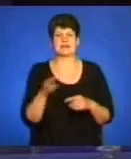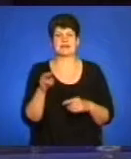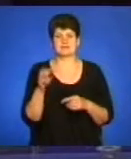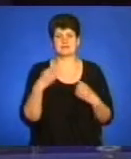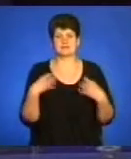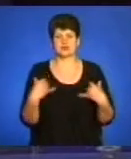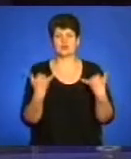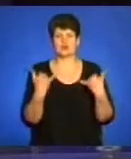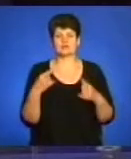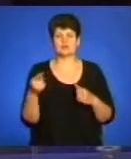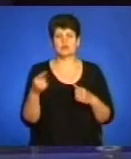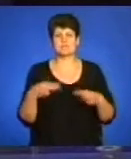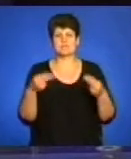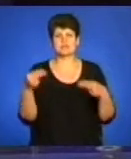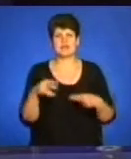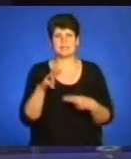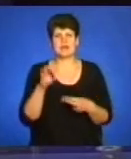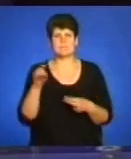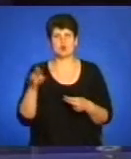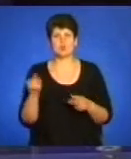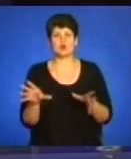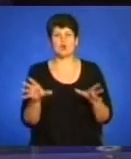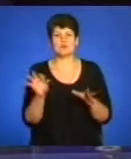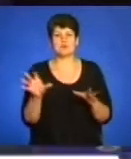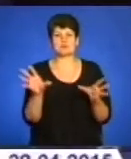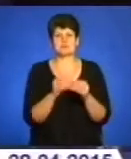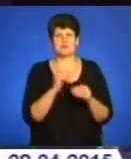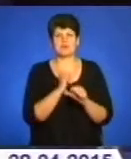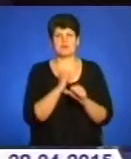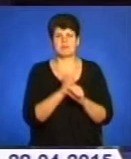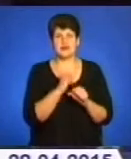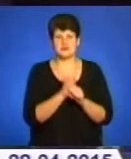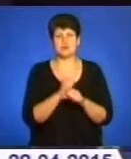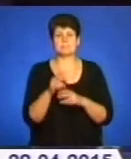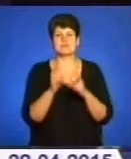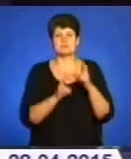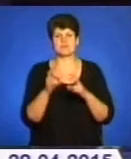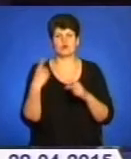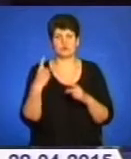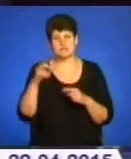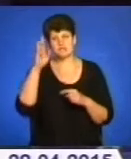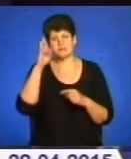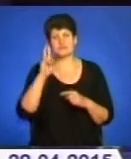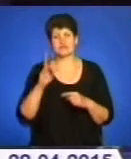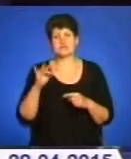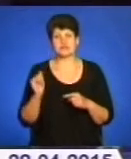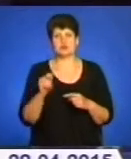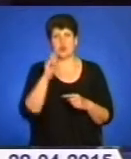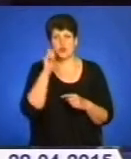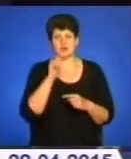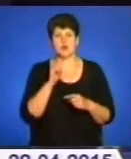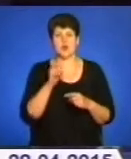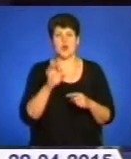Сьогодні у Тернополі підписано меморандум про співпрацю між підприємствами області та державним концерном «Укроборонпром».